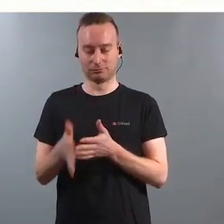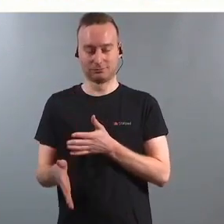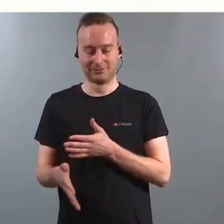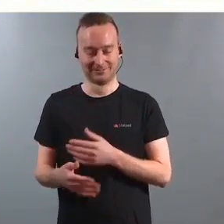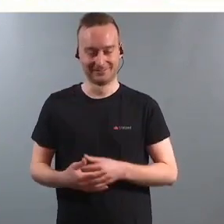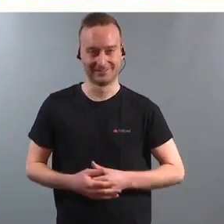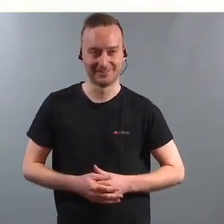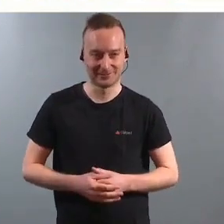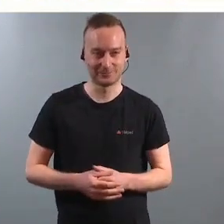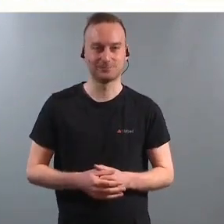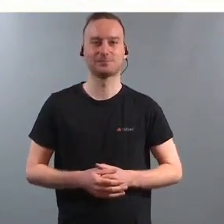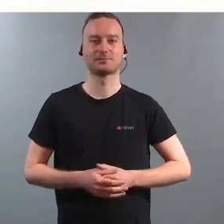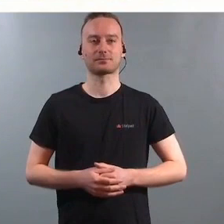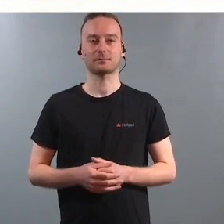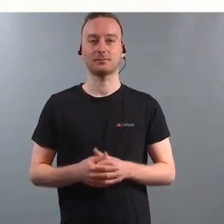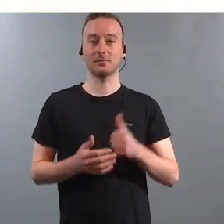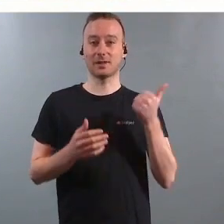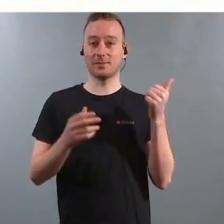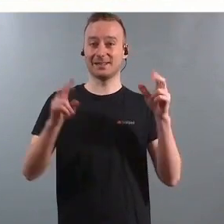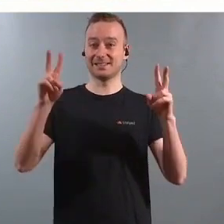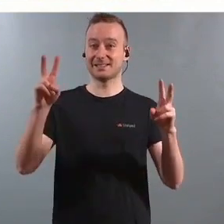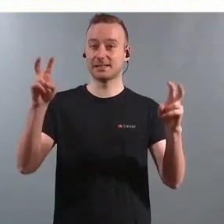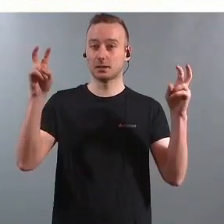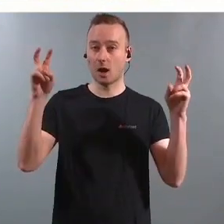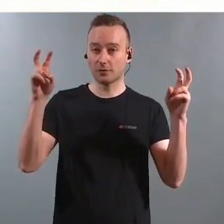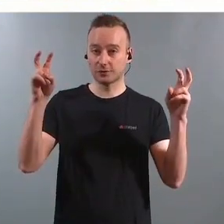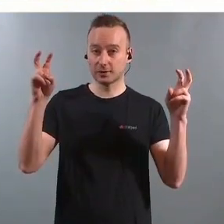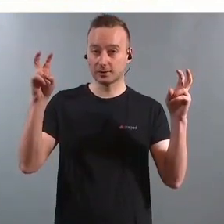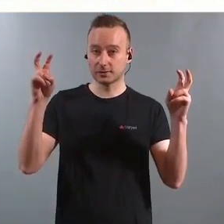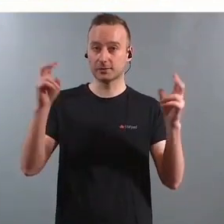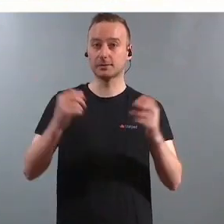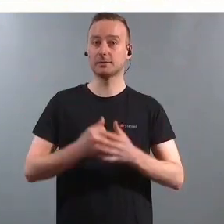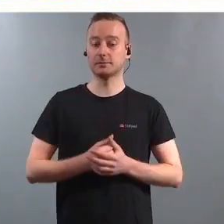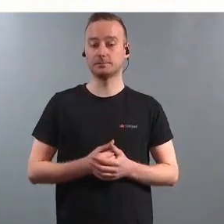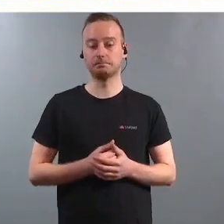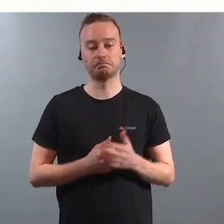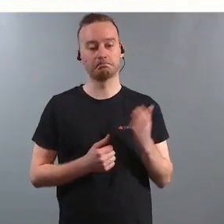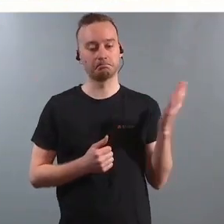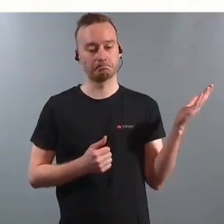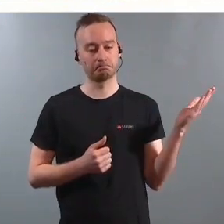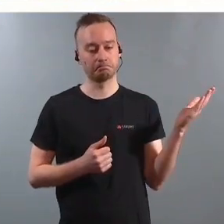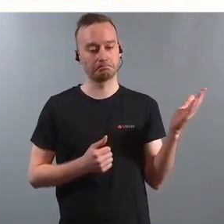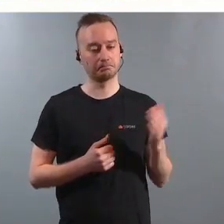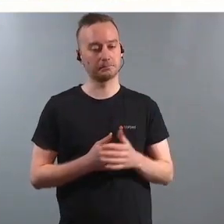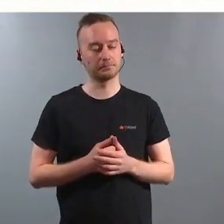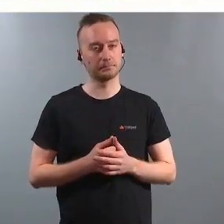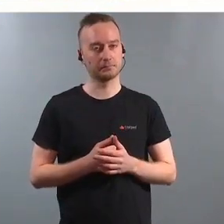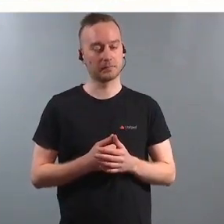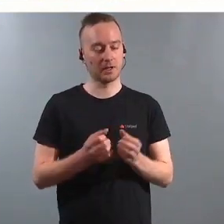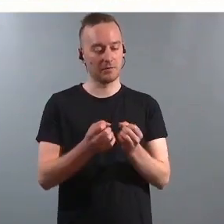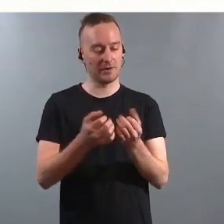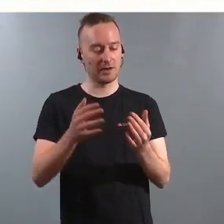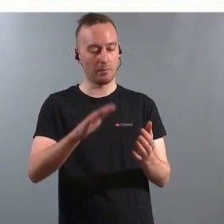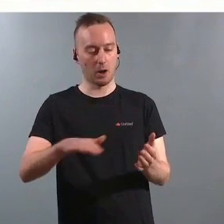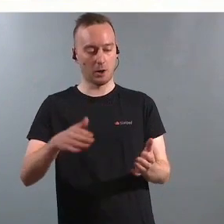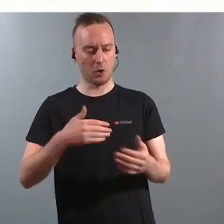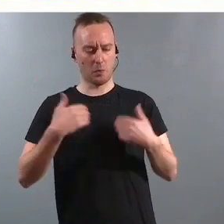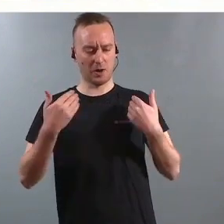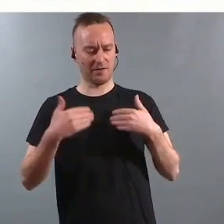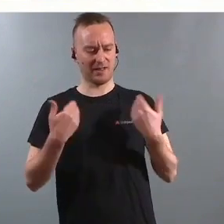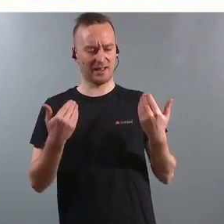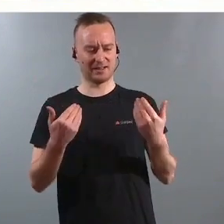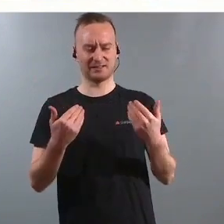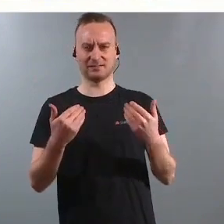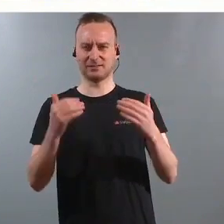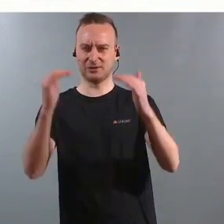Men i dette sitatet her, så ser dere at flere gutter eller barn opplevde at den ble lagt alt for lavt.